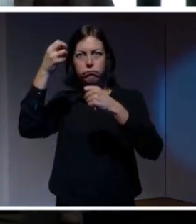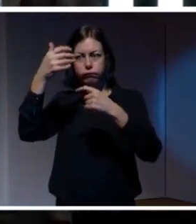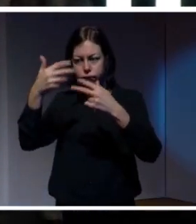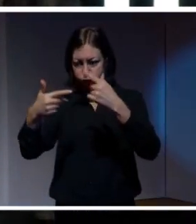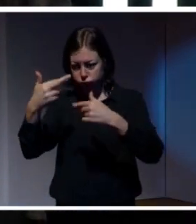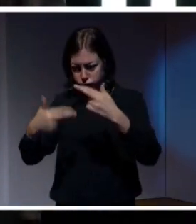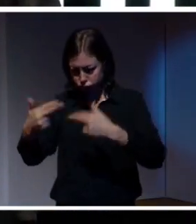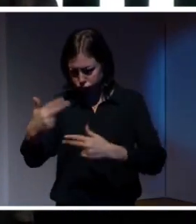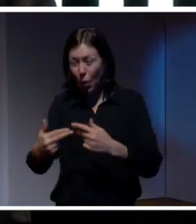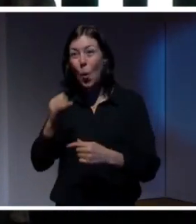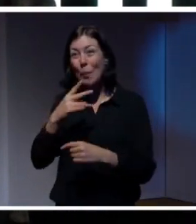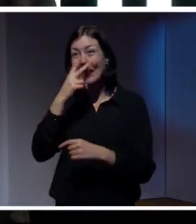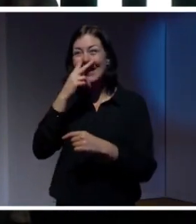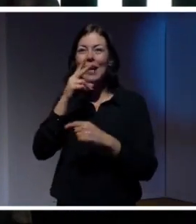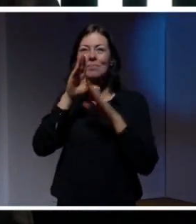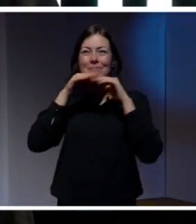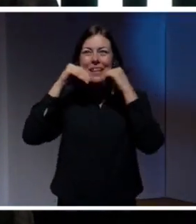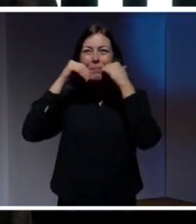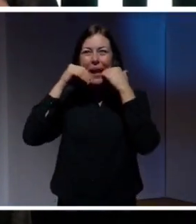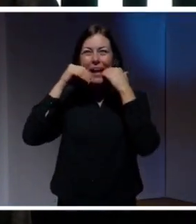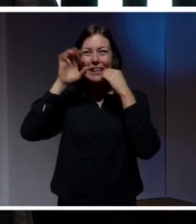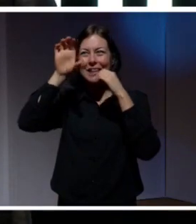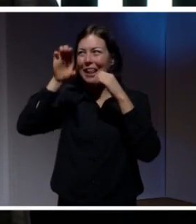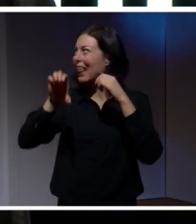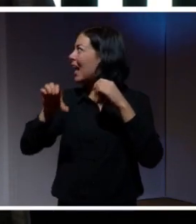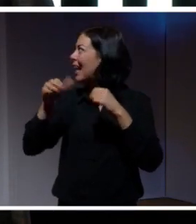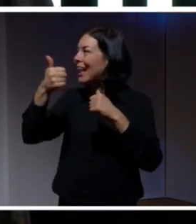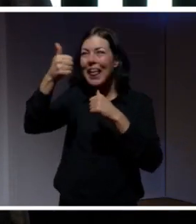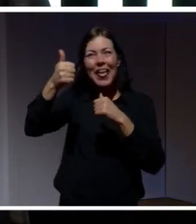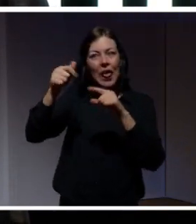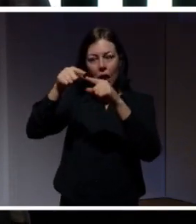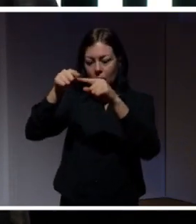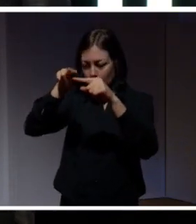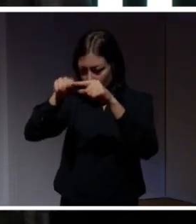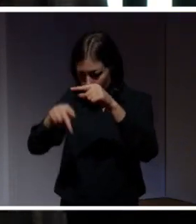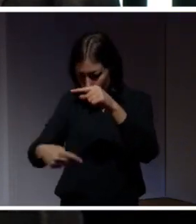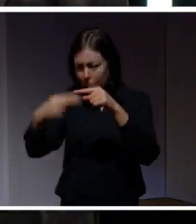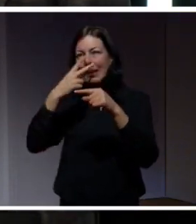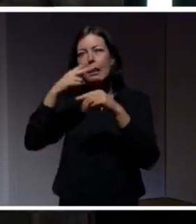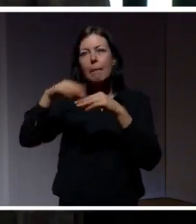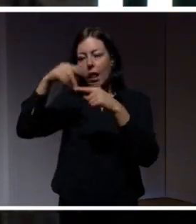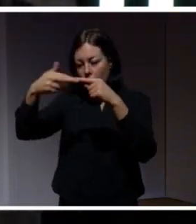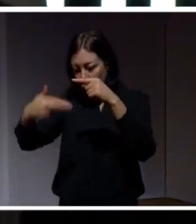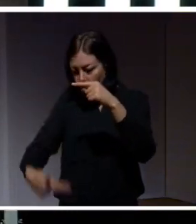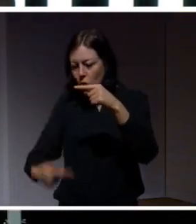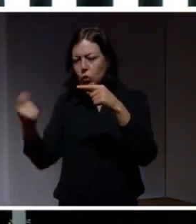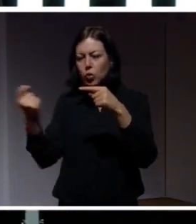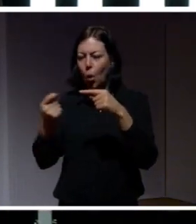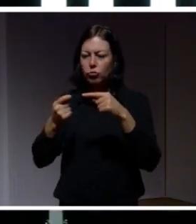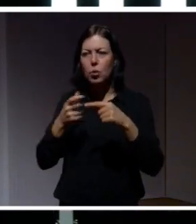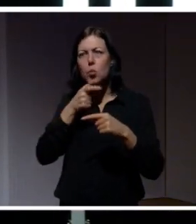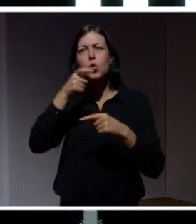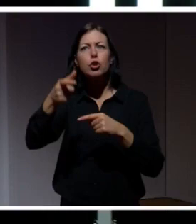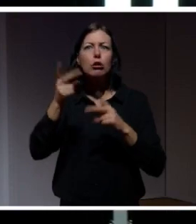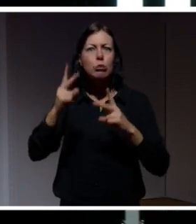bakom de här smileysarna där uppe, de här reaktionerna med likes och så vidare, så var det ganska många som uttryckte någon form av ilska.